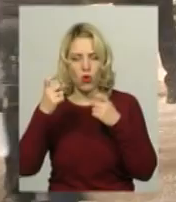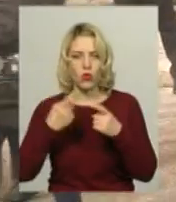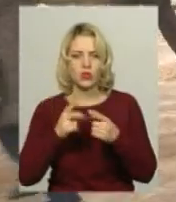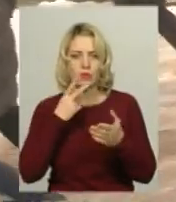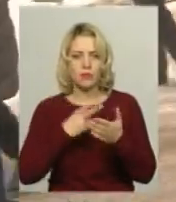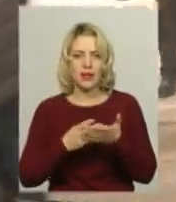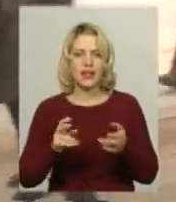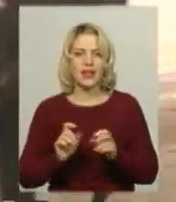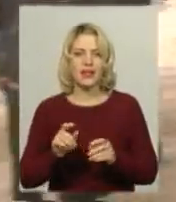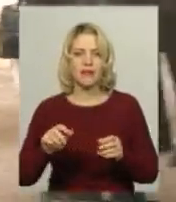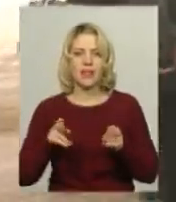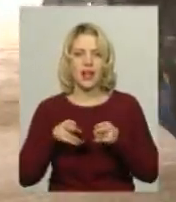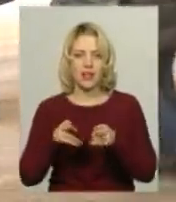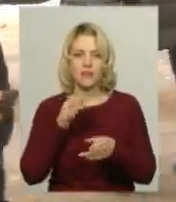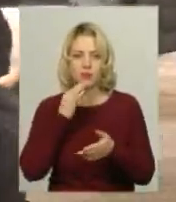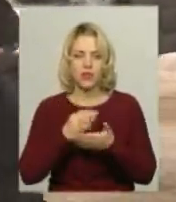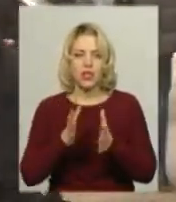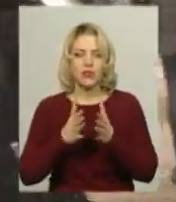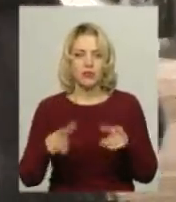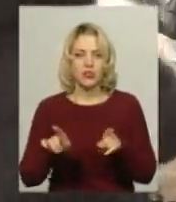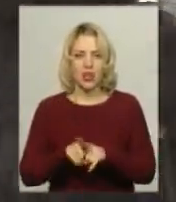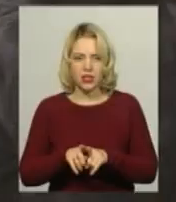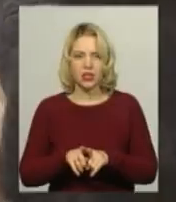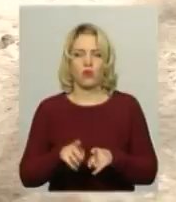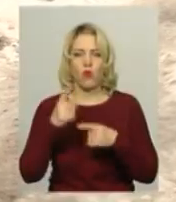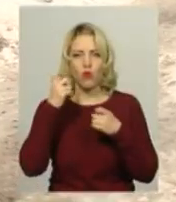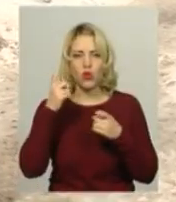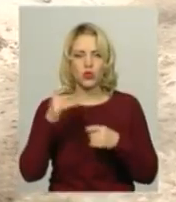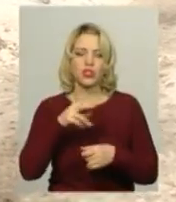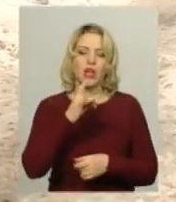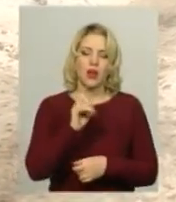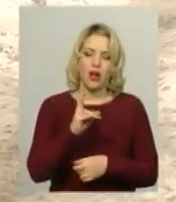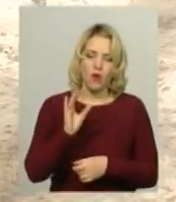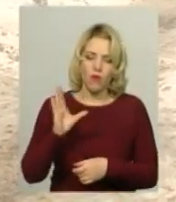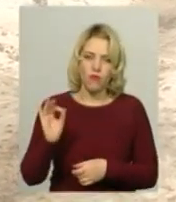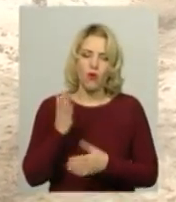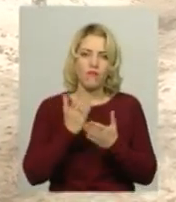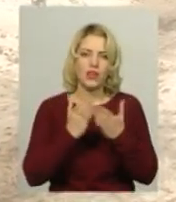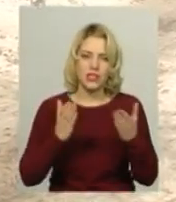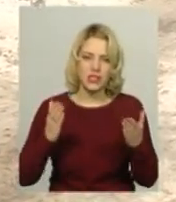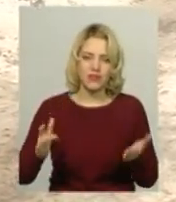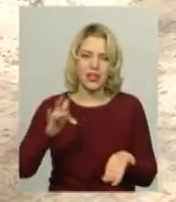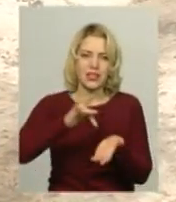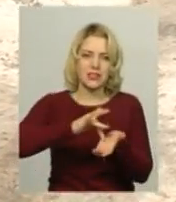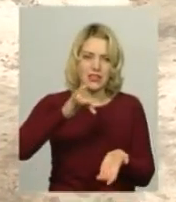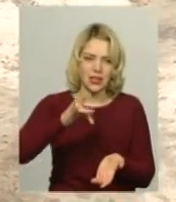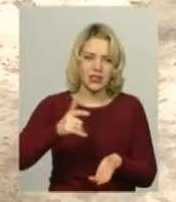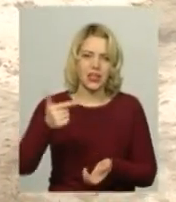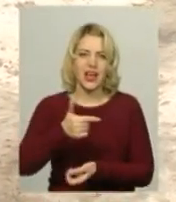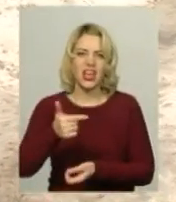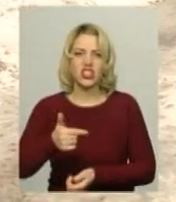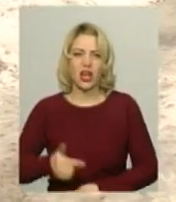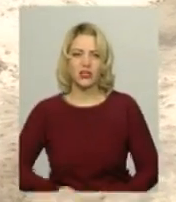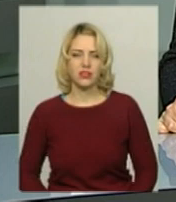Найбільше таких оголошень у центрі Хмельницького та у мікрорайонах Гречани – раковита виставка. Вікторія Бондар, Віктор Кривий, новини Поділля,